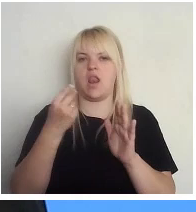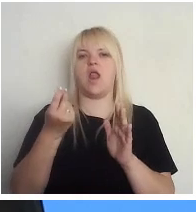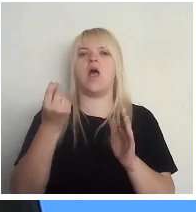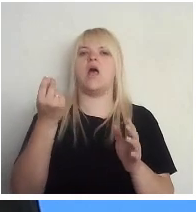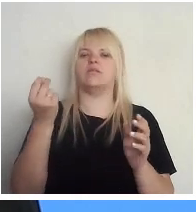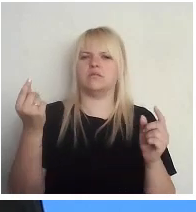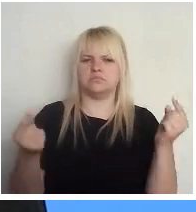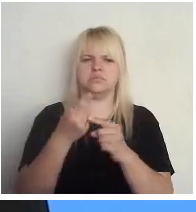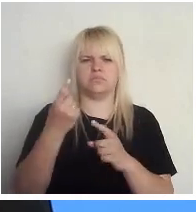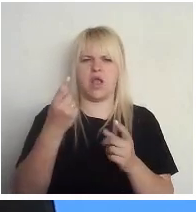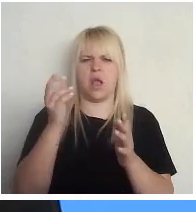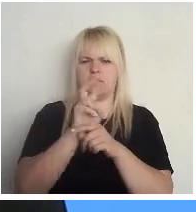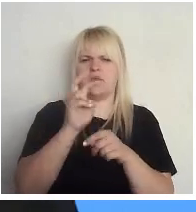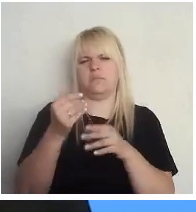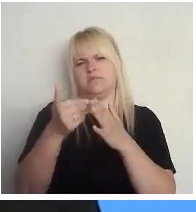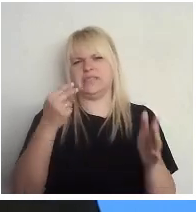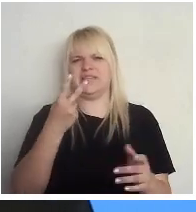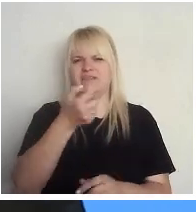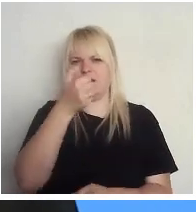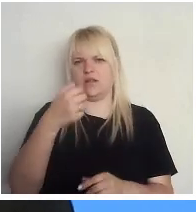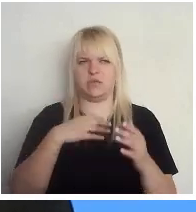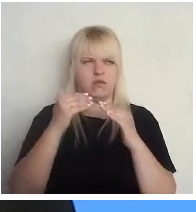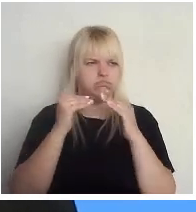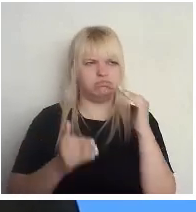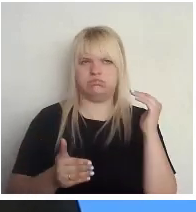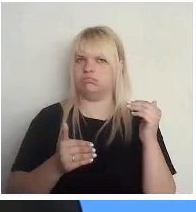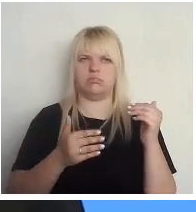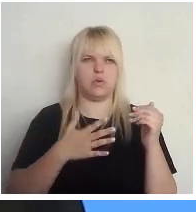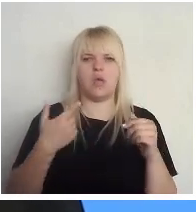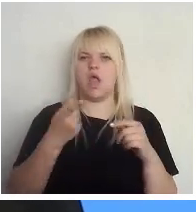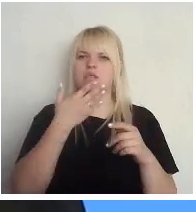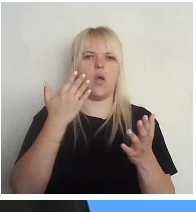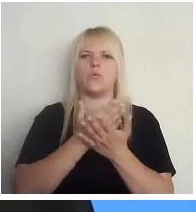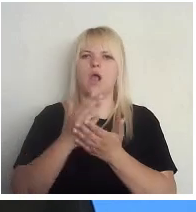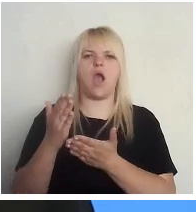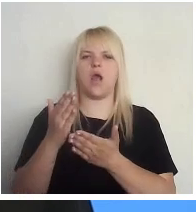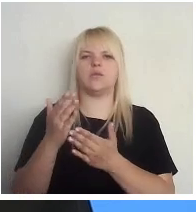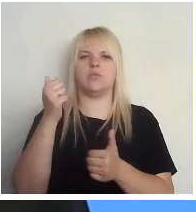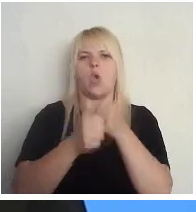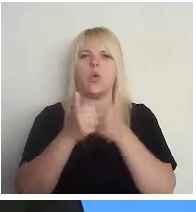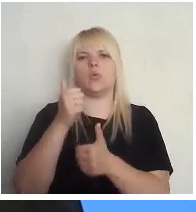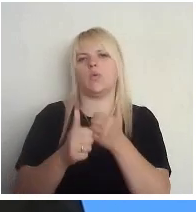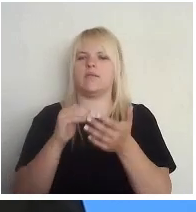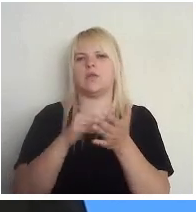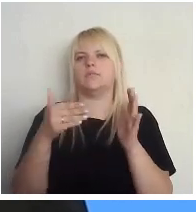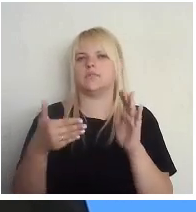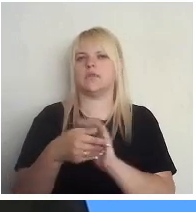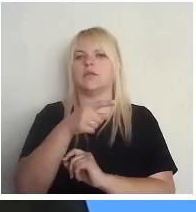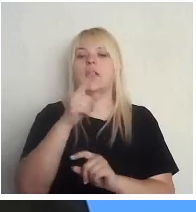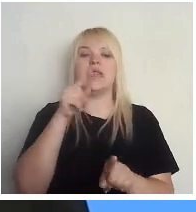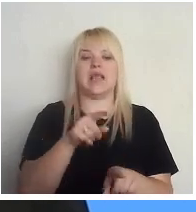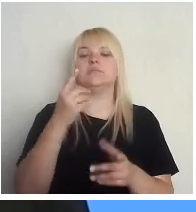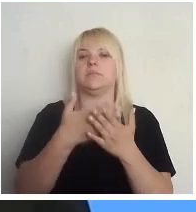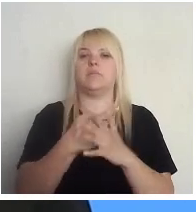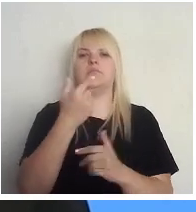pirms diviem gadiem, nu, bija kritiski zema. Nu, kaut kas nav kārtībā ar konkurences apstākļiem. Proti tās, ka tur šobrīd